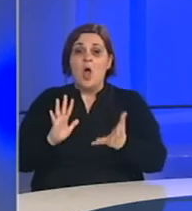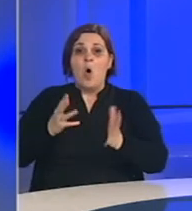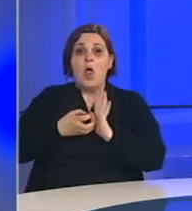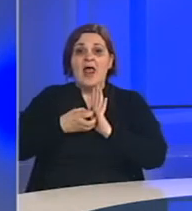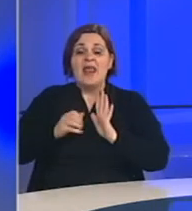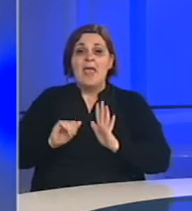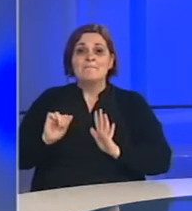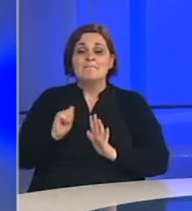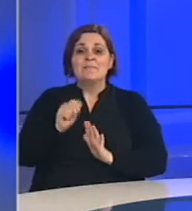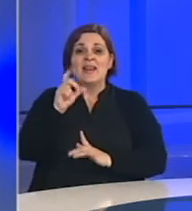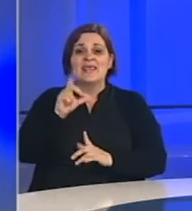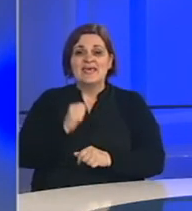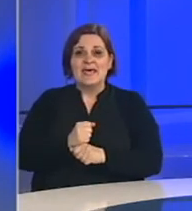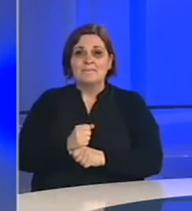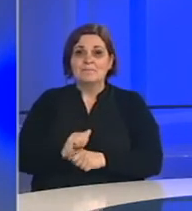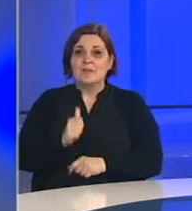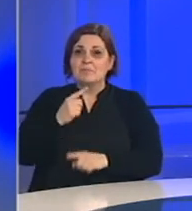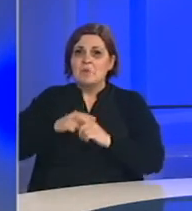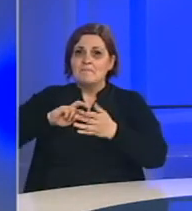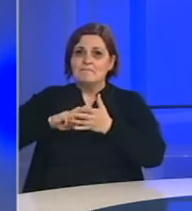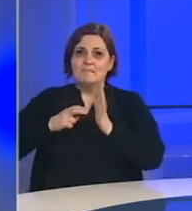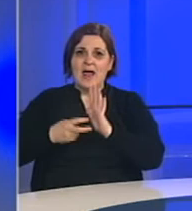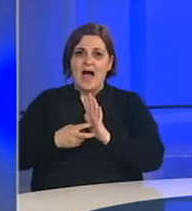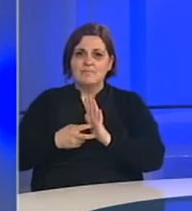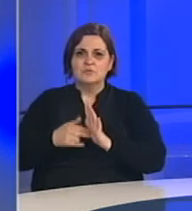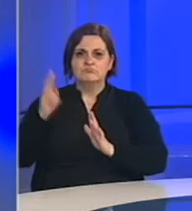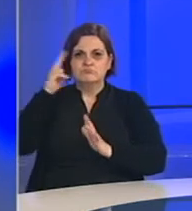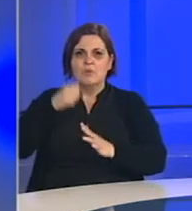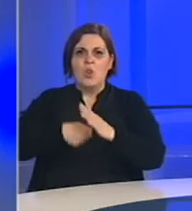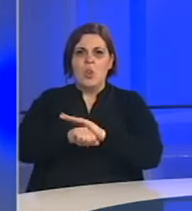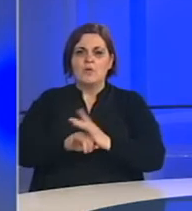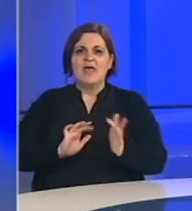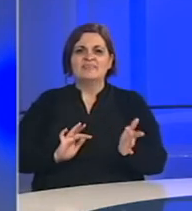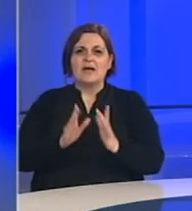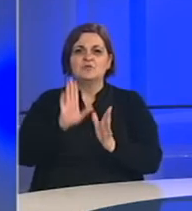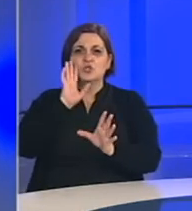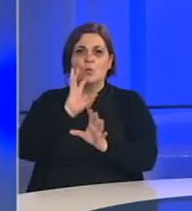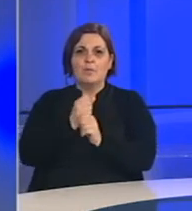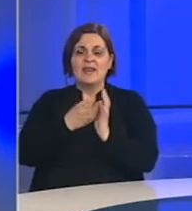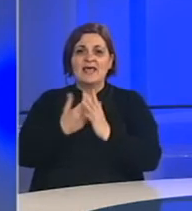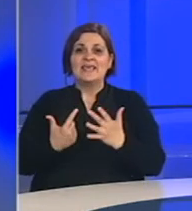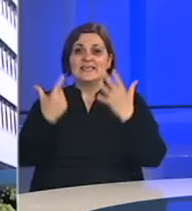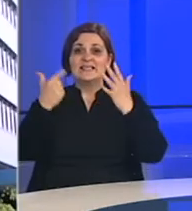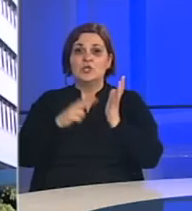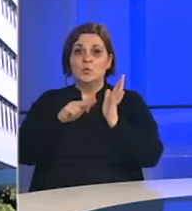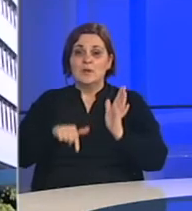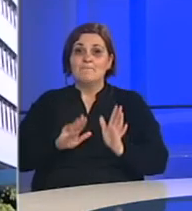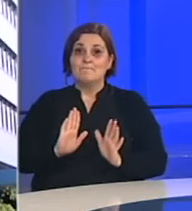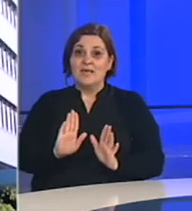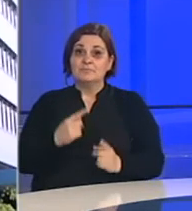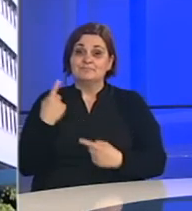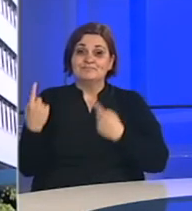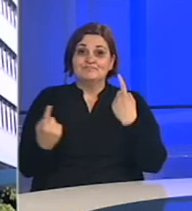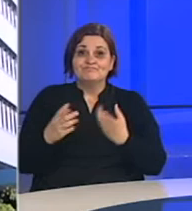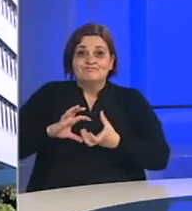o eventualnom nastavku u Premier Lige. Prvobitno je planirano da se elitno nogometno takmičenje u Bosni i Hercegovini nastavi 7. juna. Međutim,